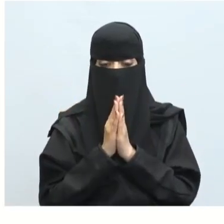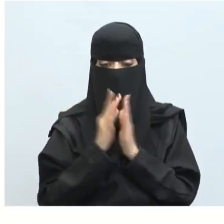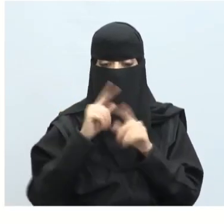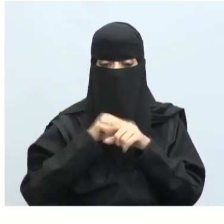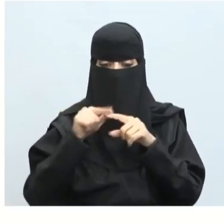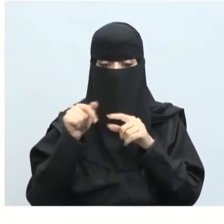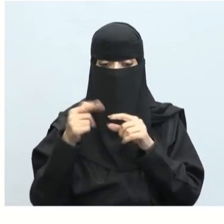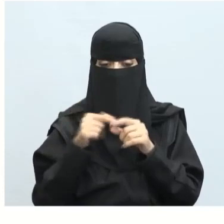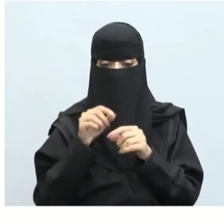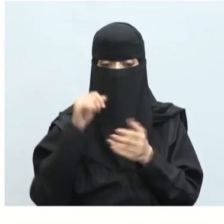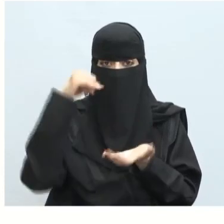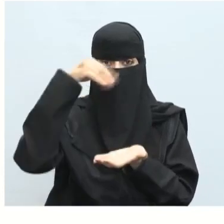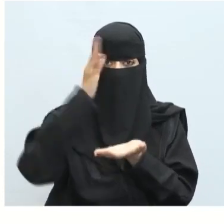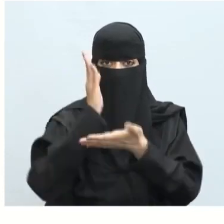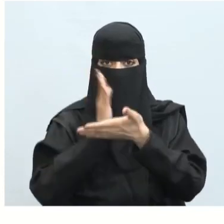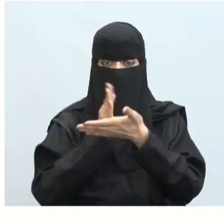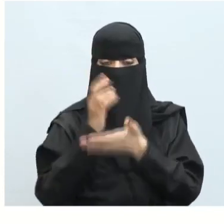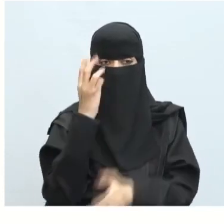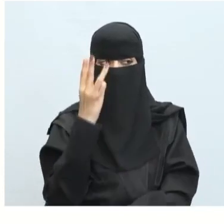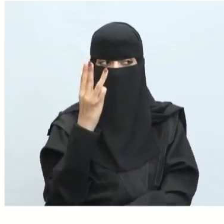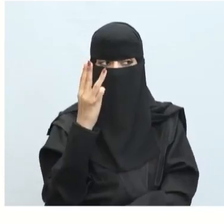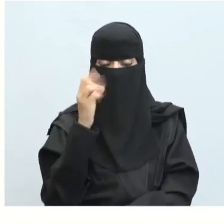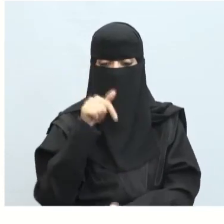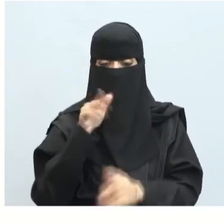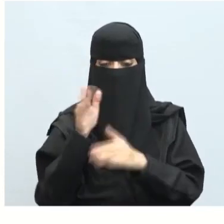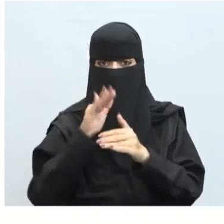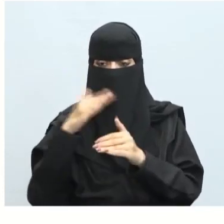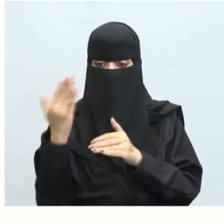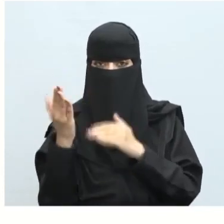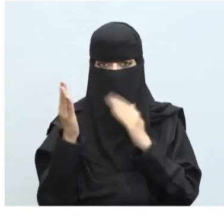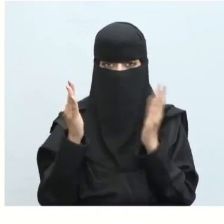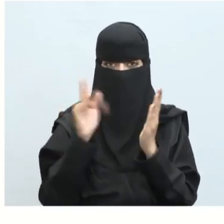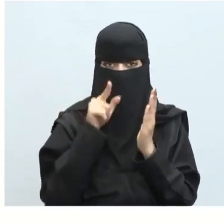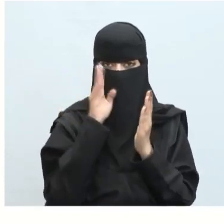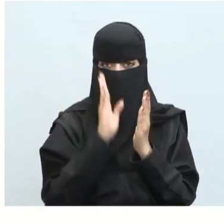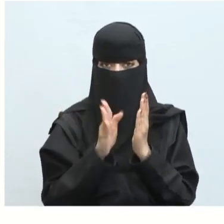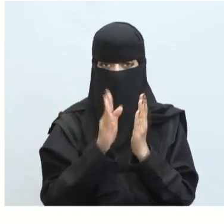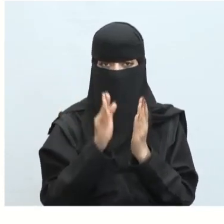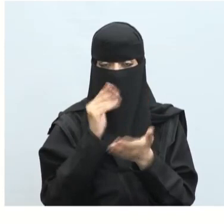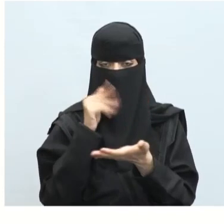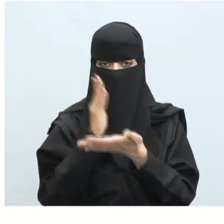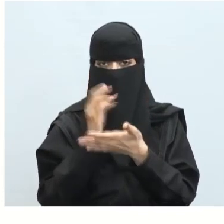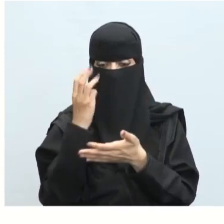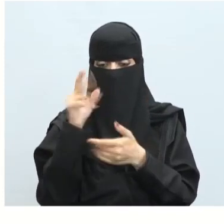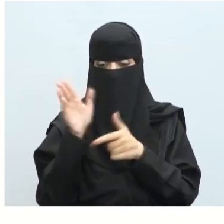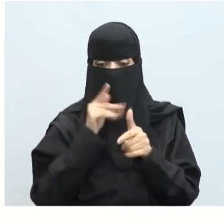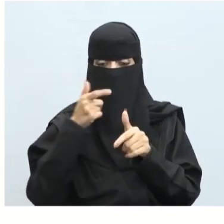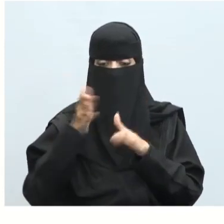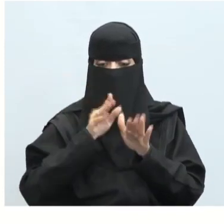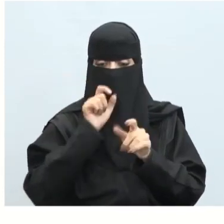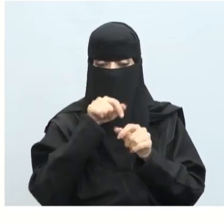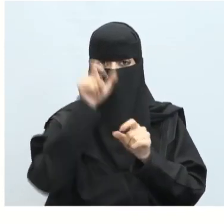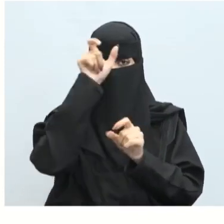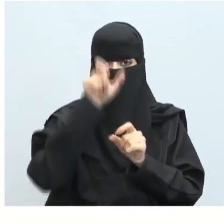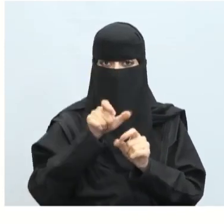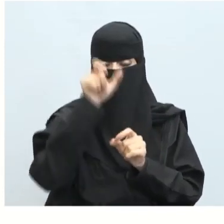Center 3 فالمنتصف لاحظ هنا الhorizontal Center 3 ونضبط خاصية الLine Vertical محادات